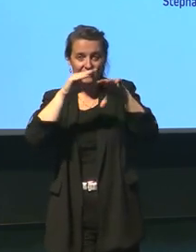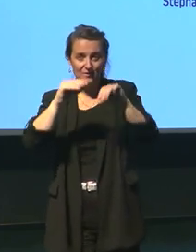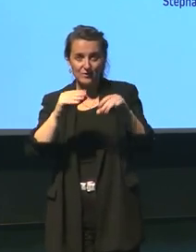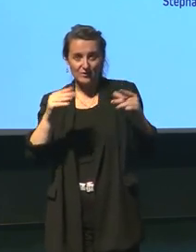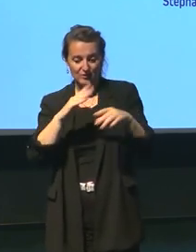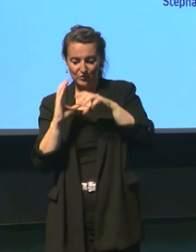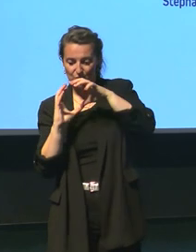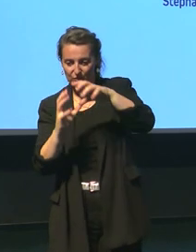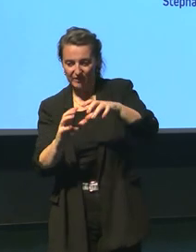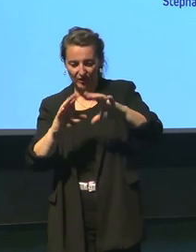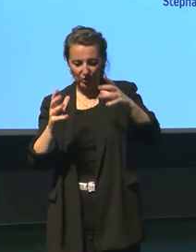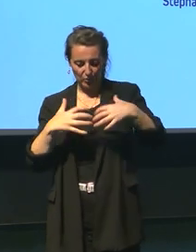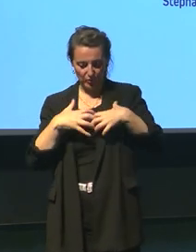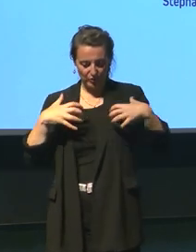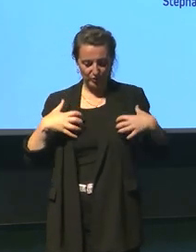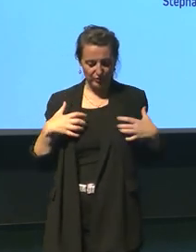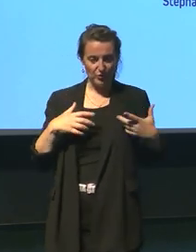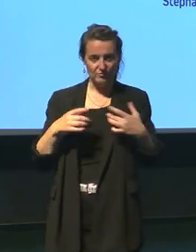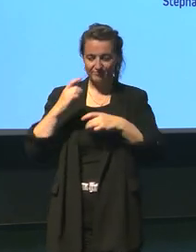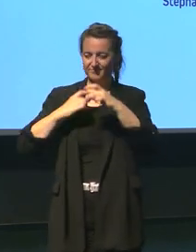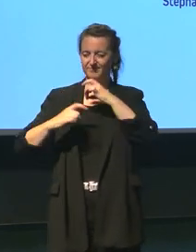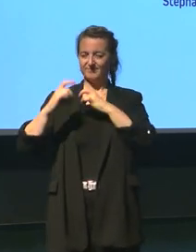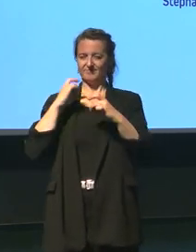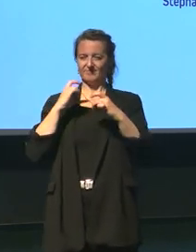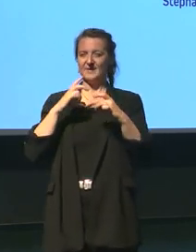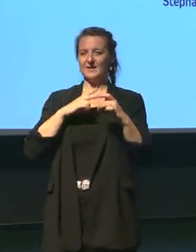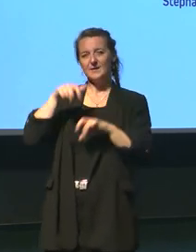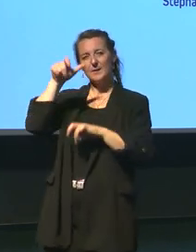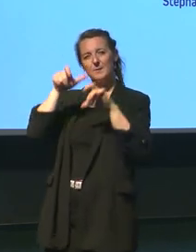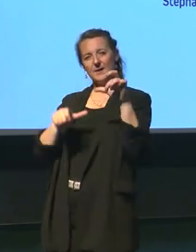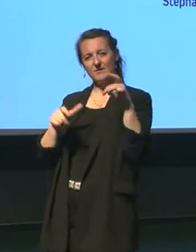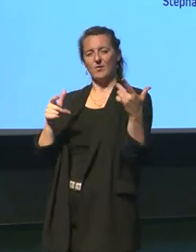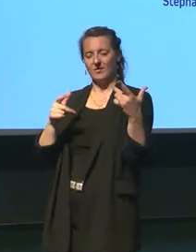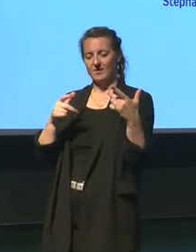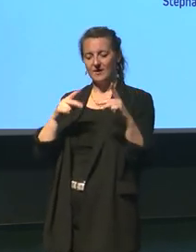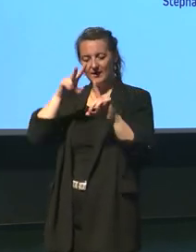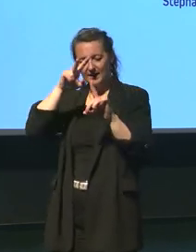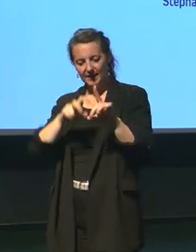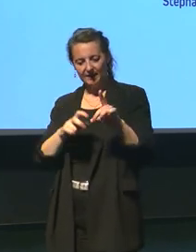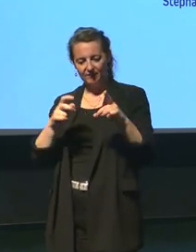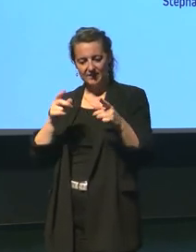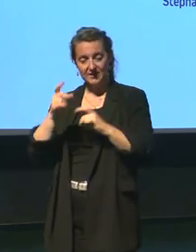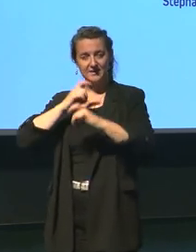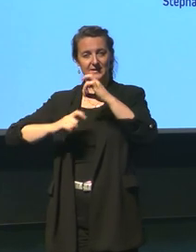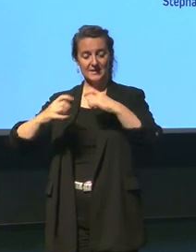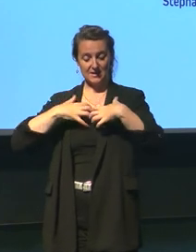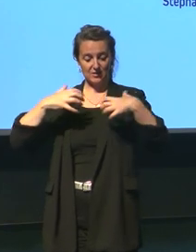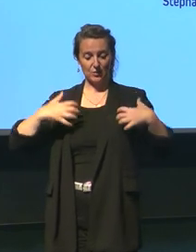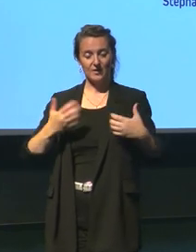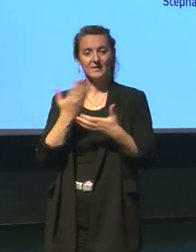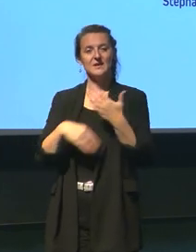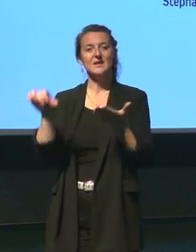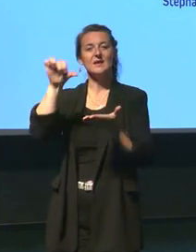historienne avec donc Stéphane Thirard qui est professeur d'épistémologie et d'histoire des sciences au centre François